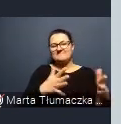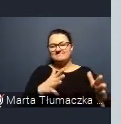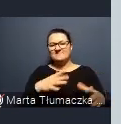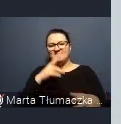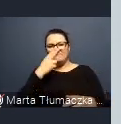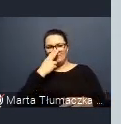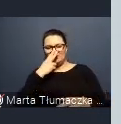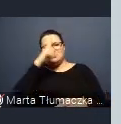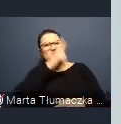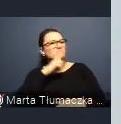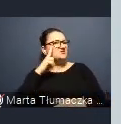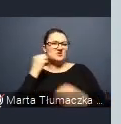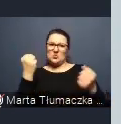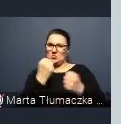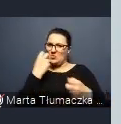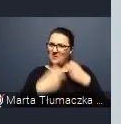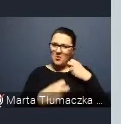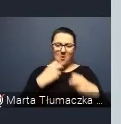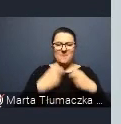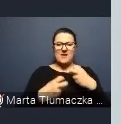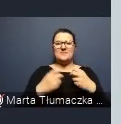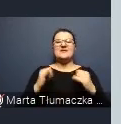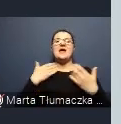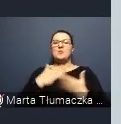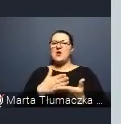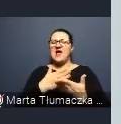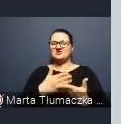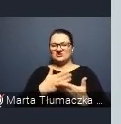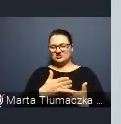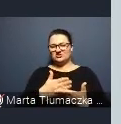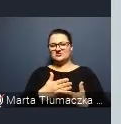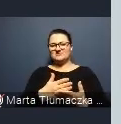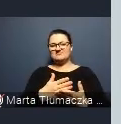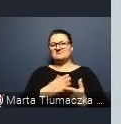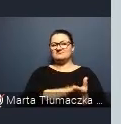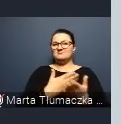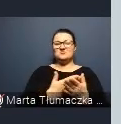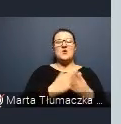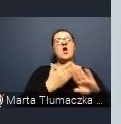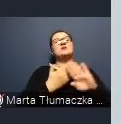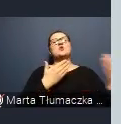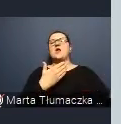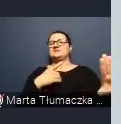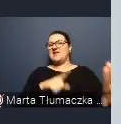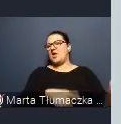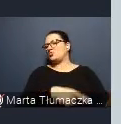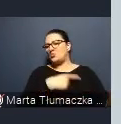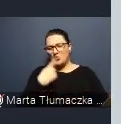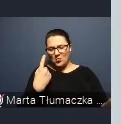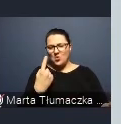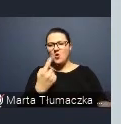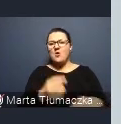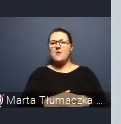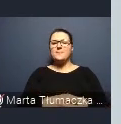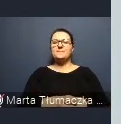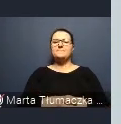ogromny problem, no jeżeli ta izolacja trwa zbyt długo. Ja tylko pozwolę sobie